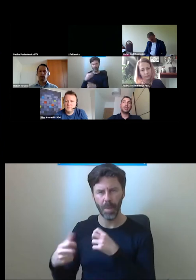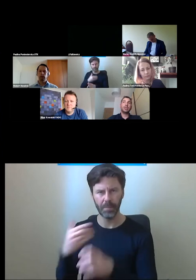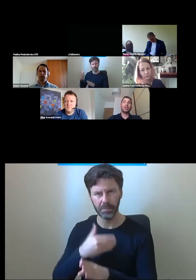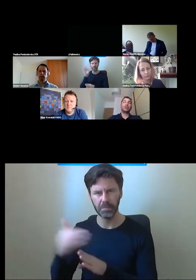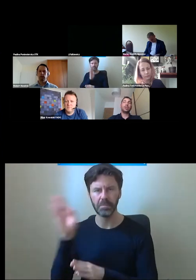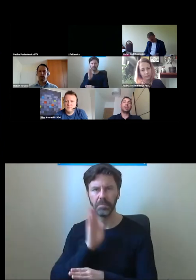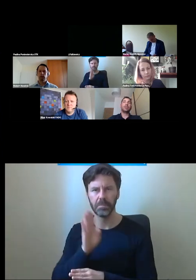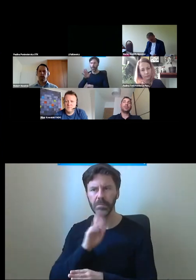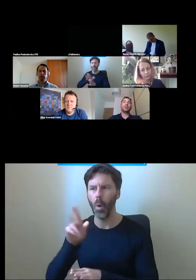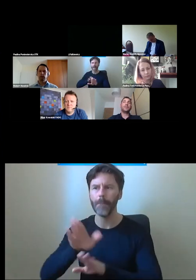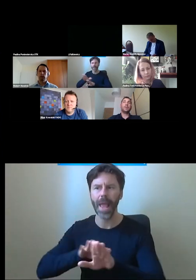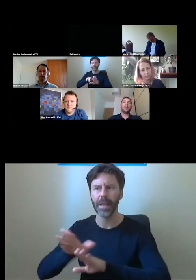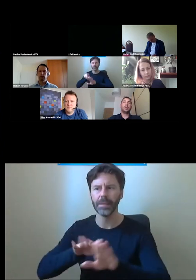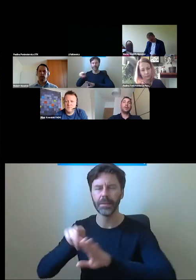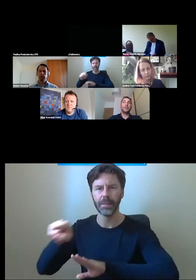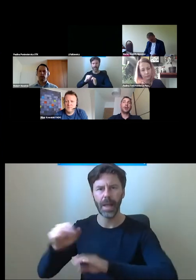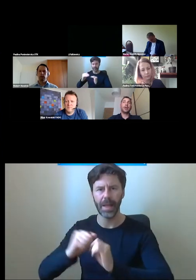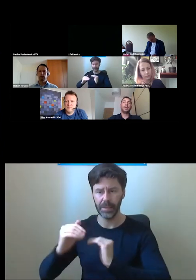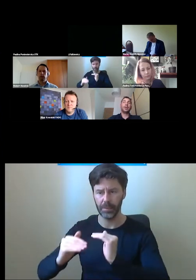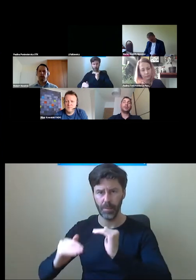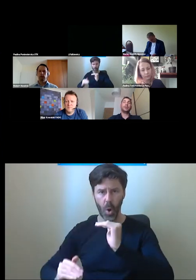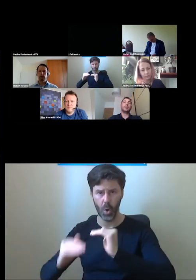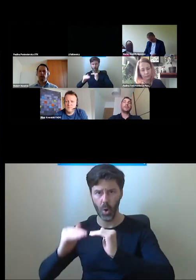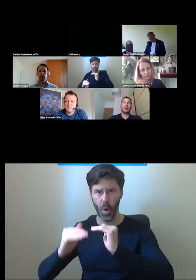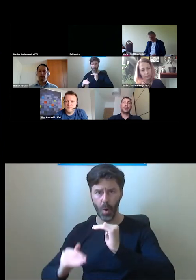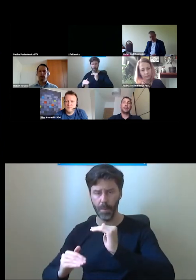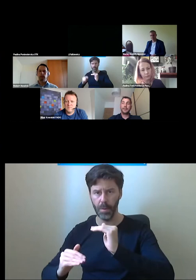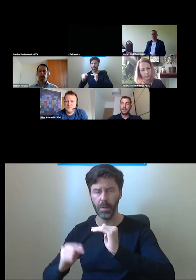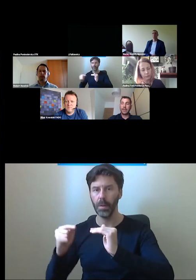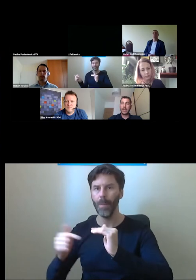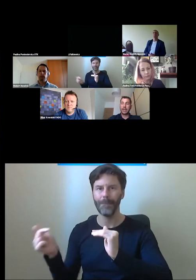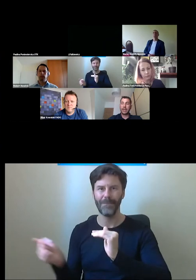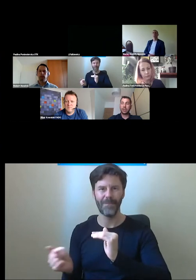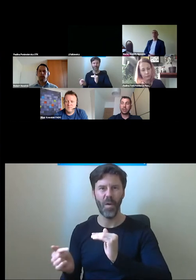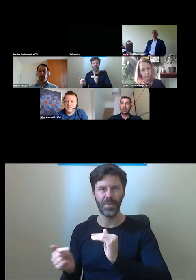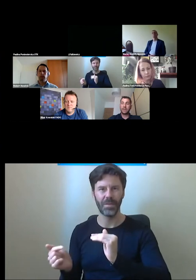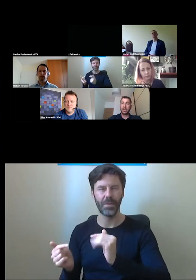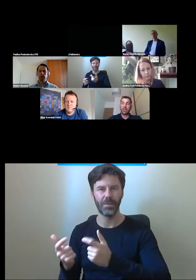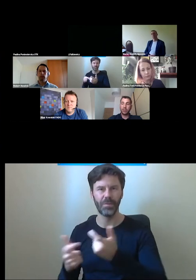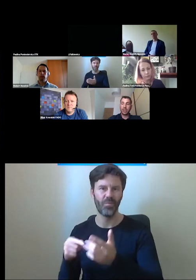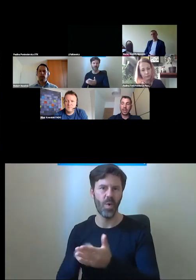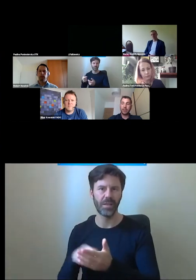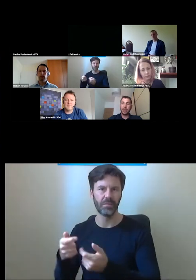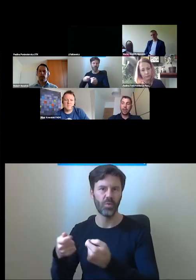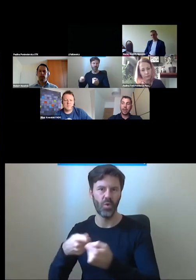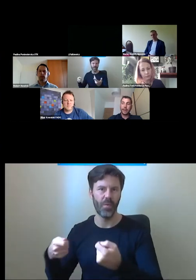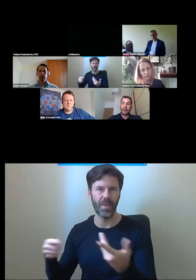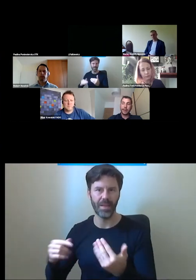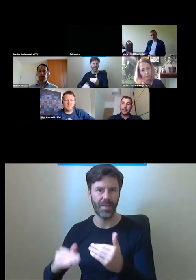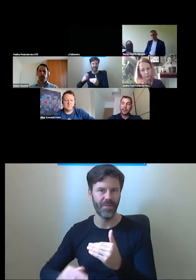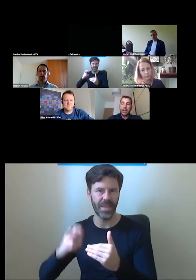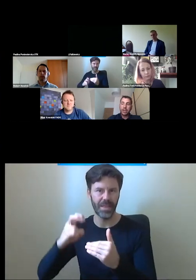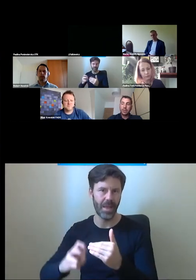miejsc, gdzie te różnice poziomów wymagają stosowania takich rozwiązań. Także moim zdaniem,